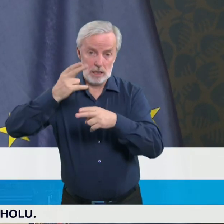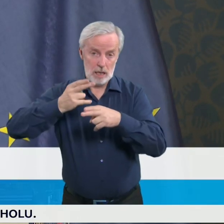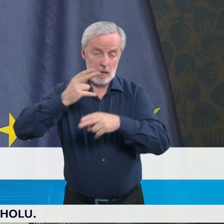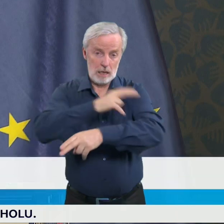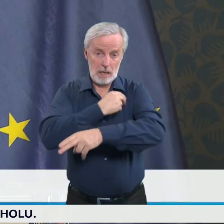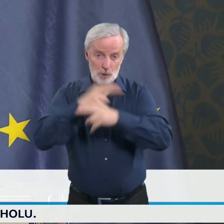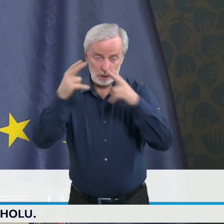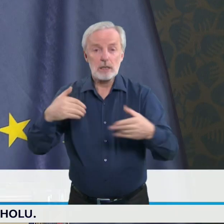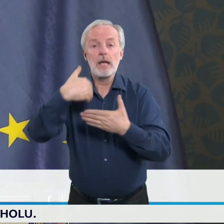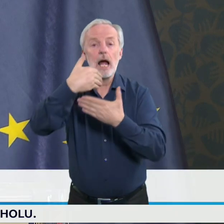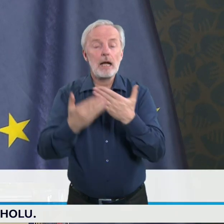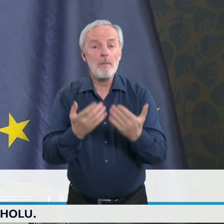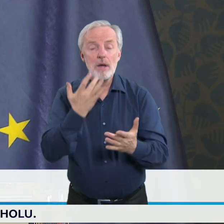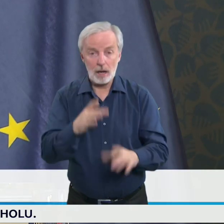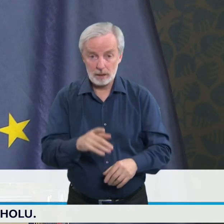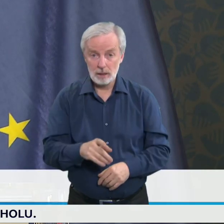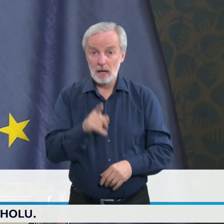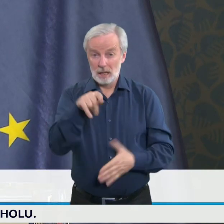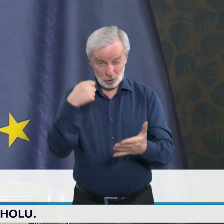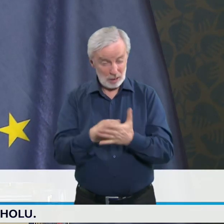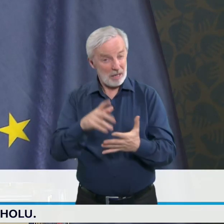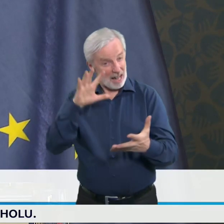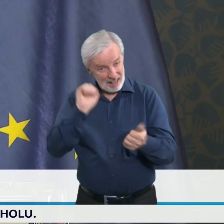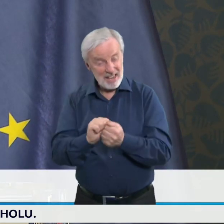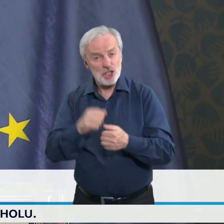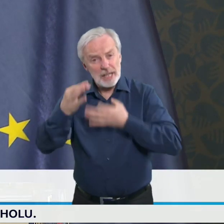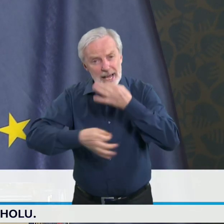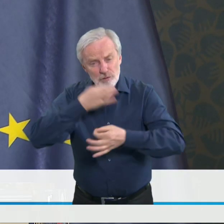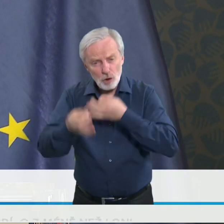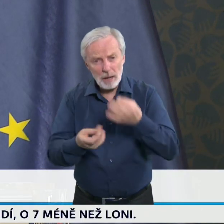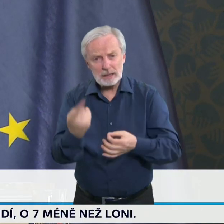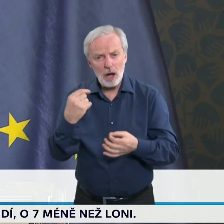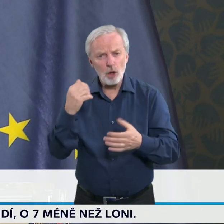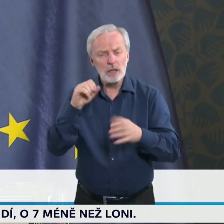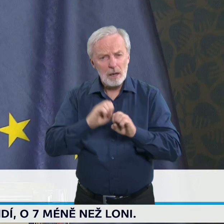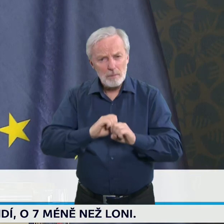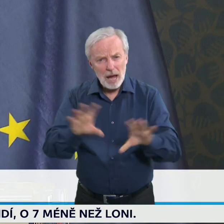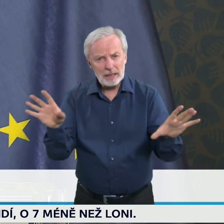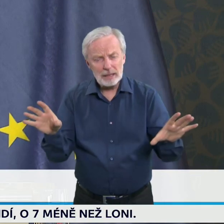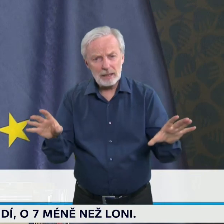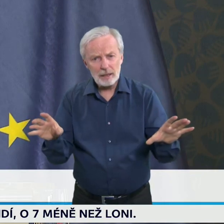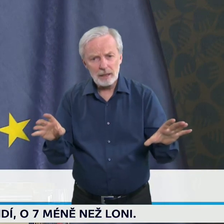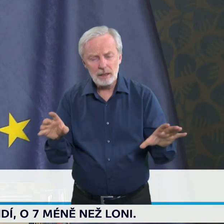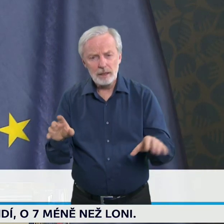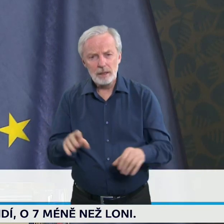vy tedy nevěříte těm informacím, jsou v médiích? Nebylo by lepší ten poslat armádní sestři, třeba vojenské?